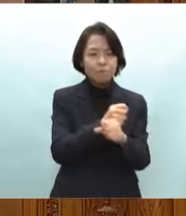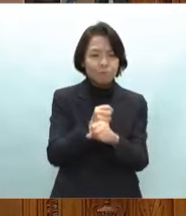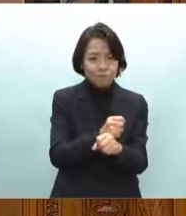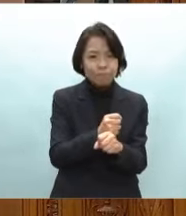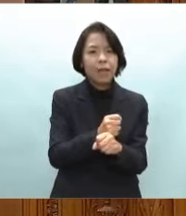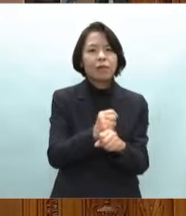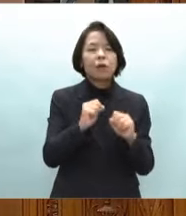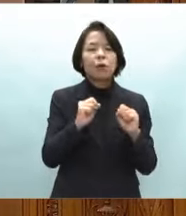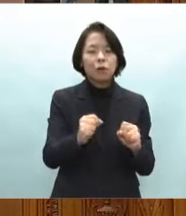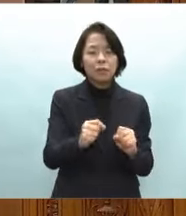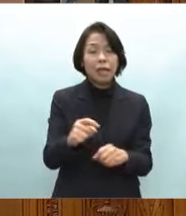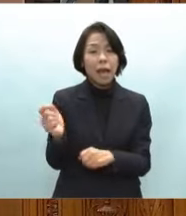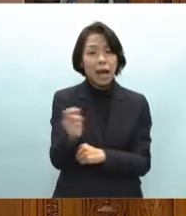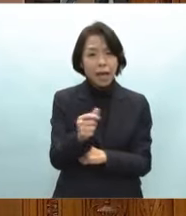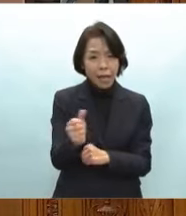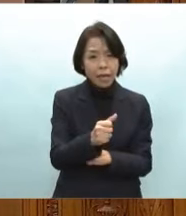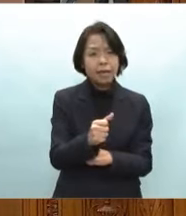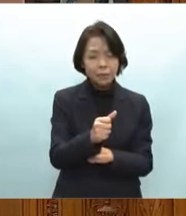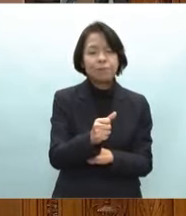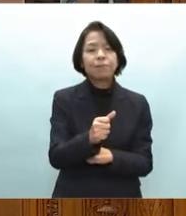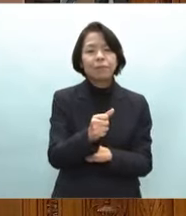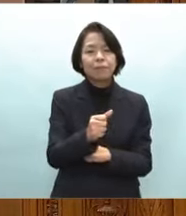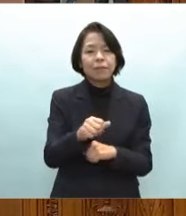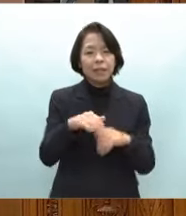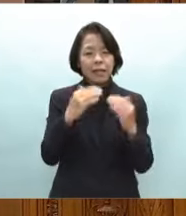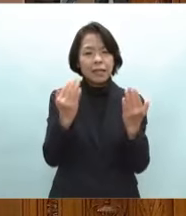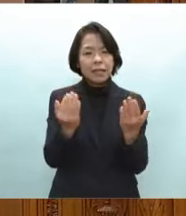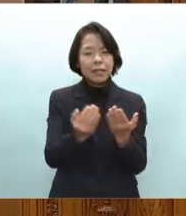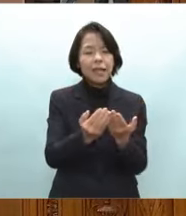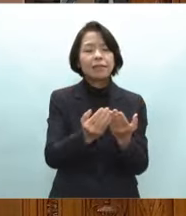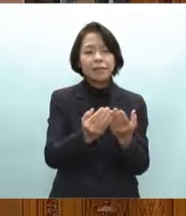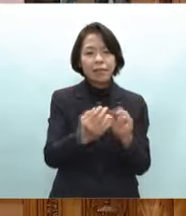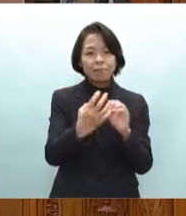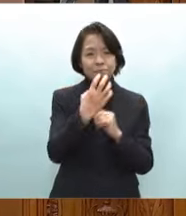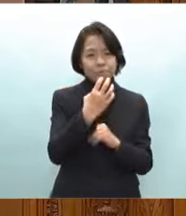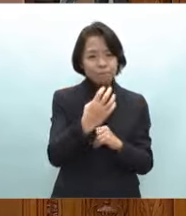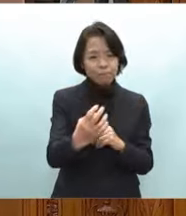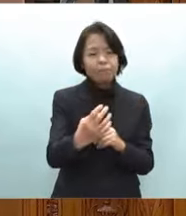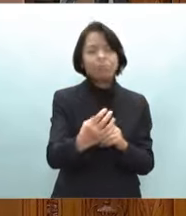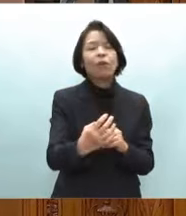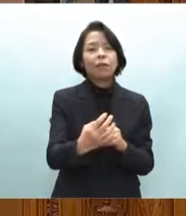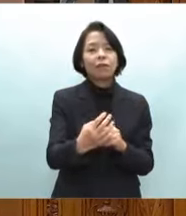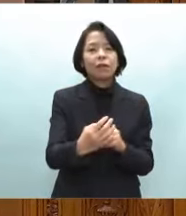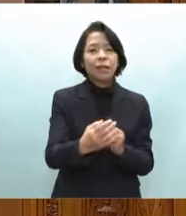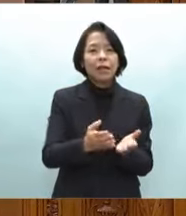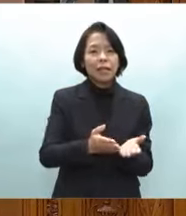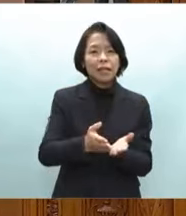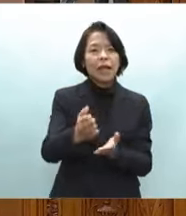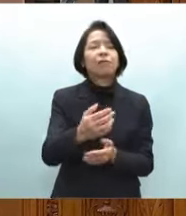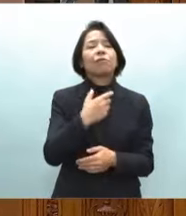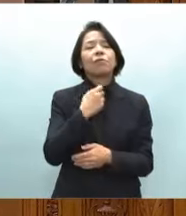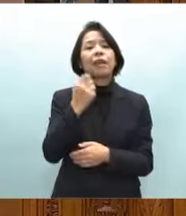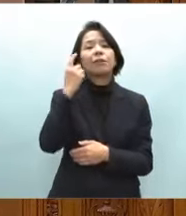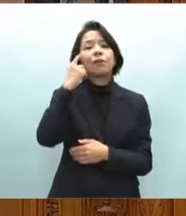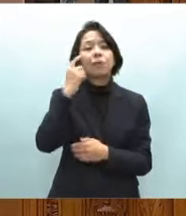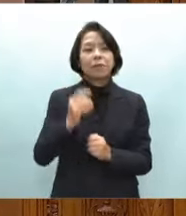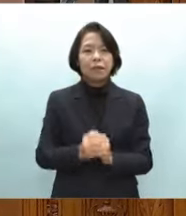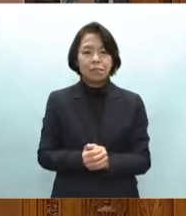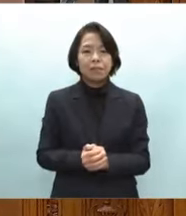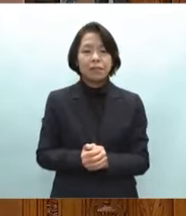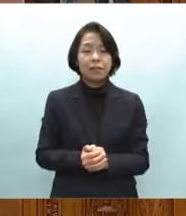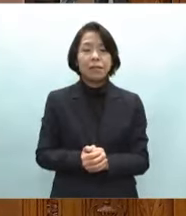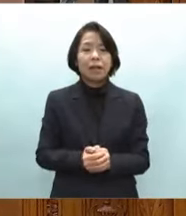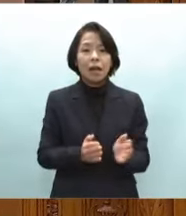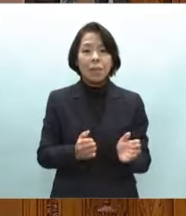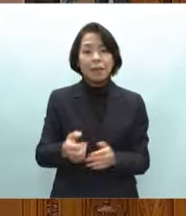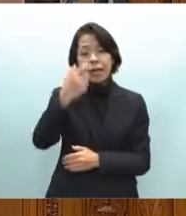1日も早い全線開業を実現していきたいと考えております被災地の子ども